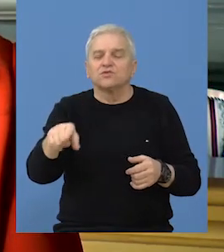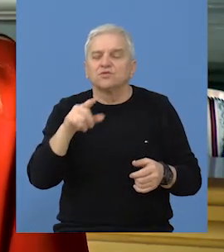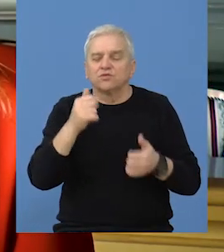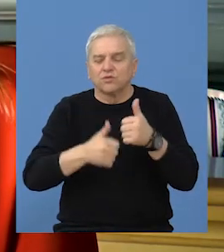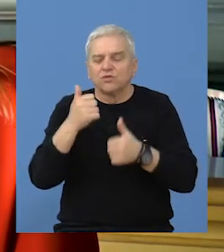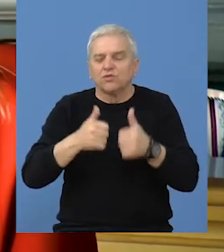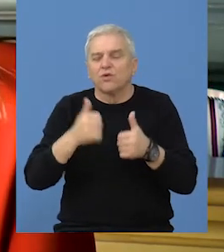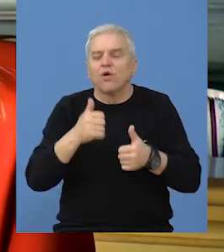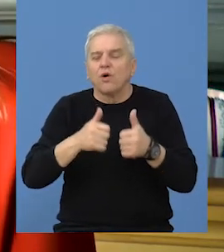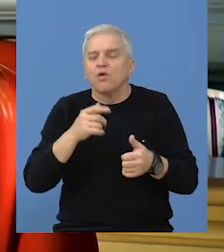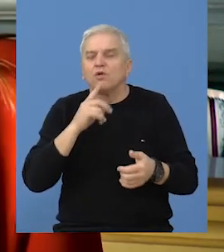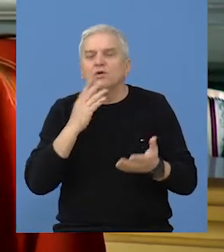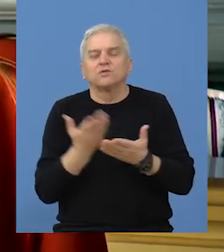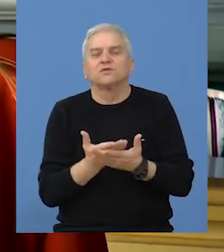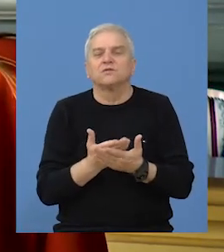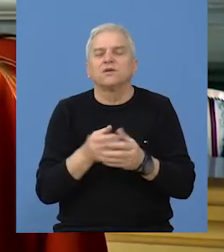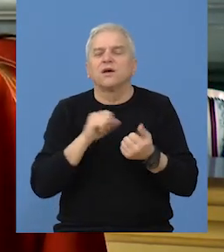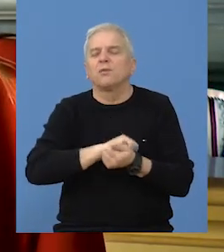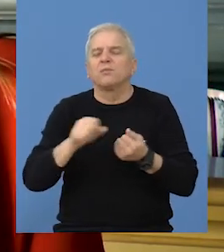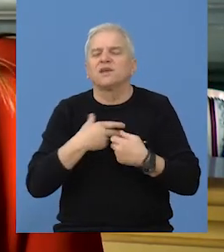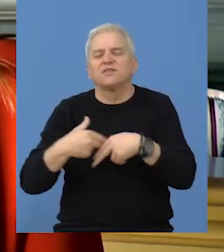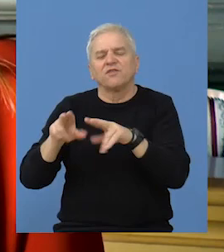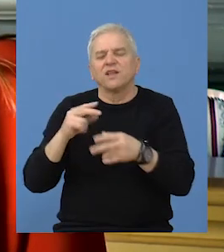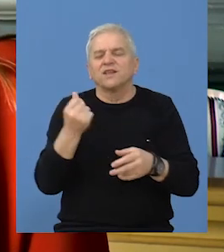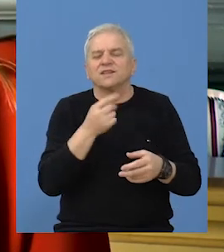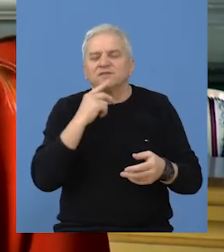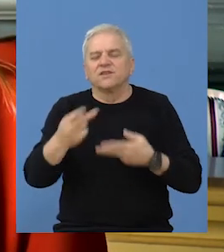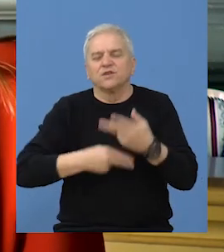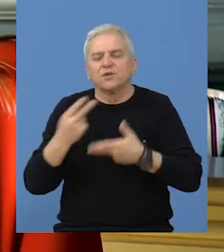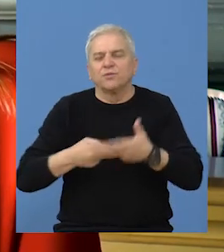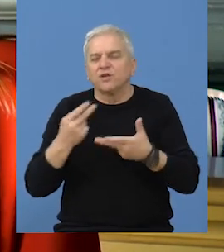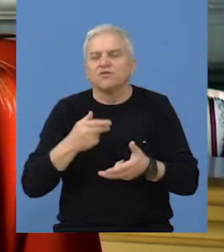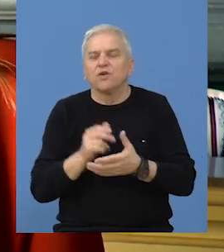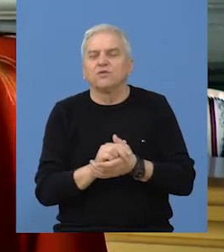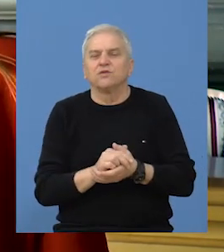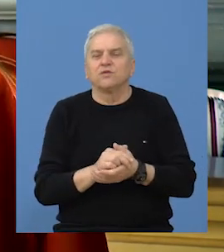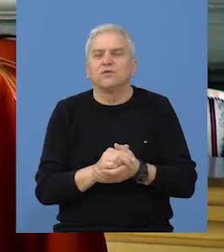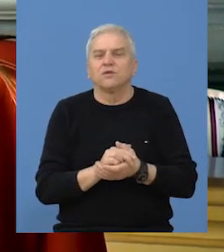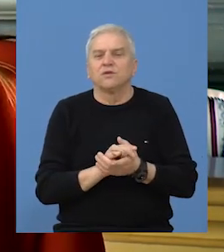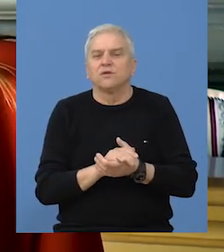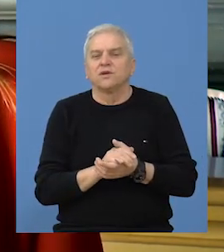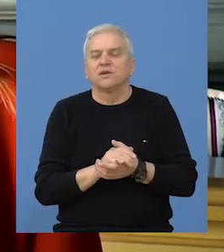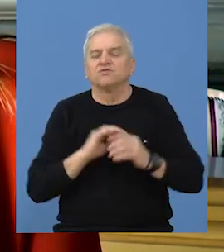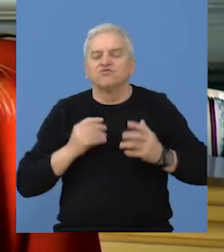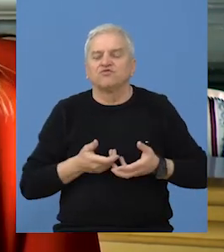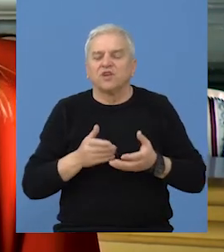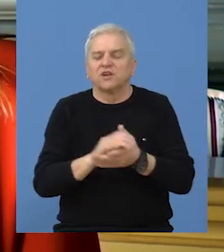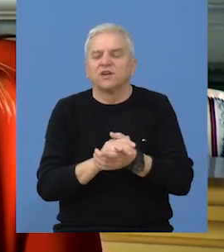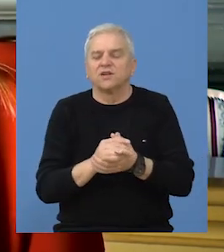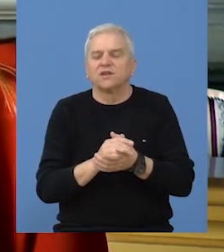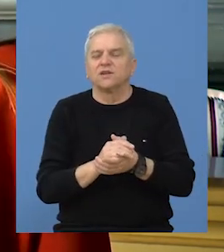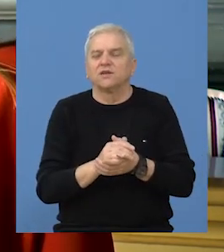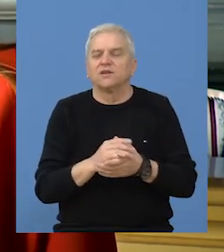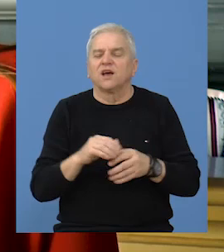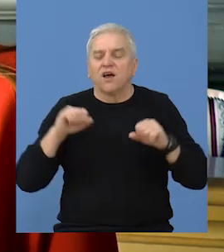sutra izlazi konkurs za bespovratna sredstva za proizvodnje, pogotovo za žene,